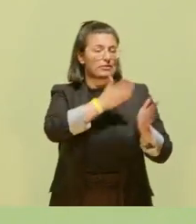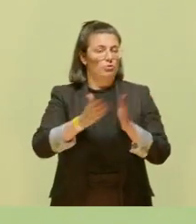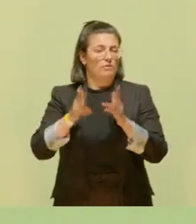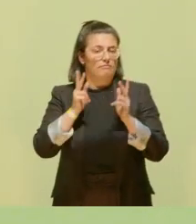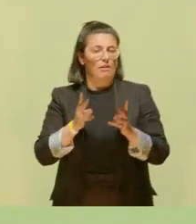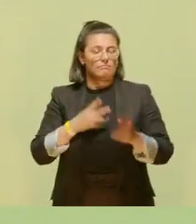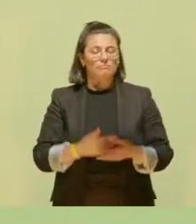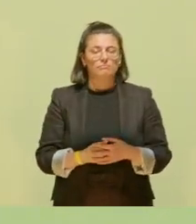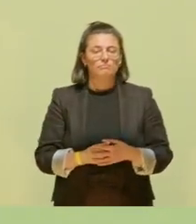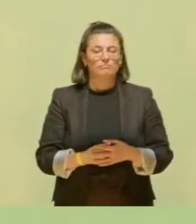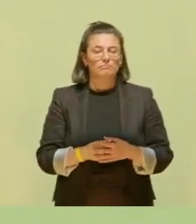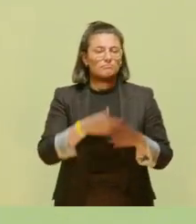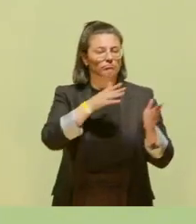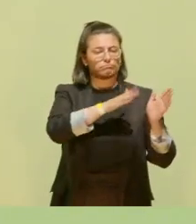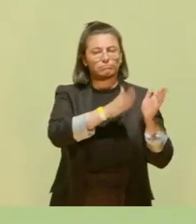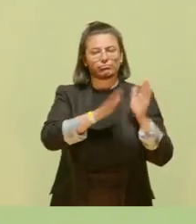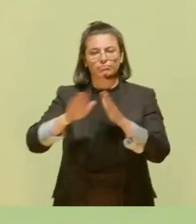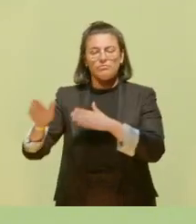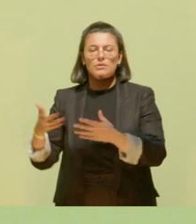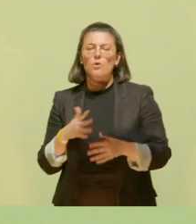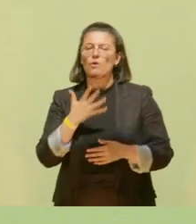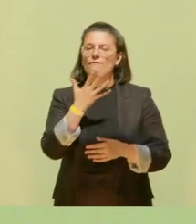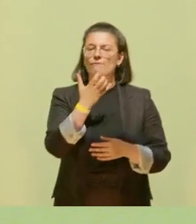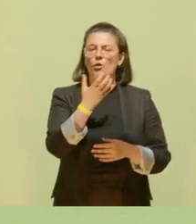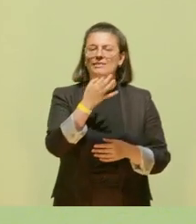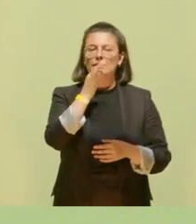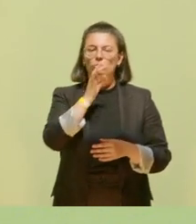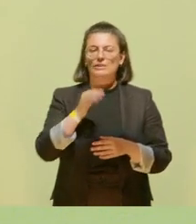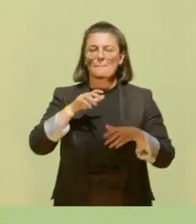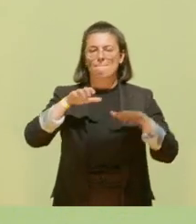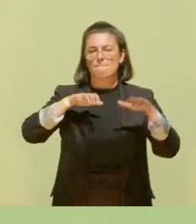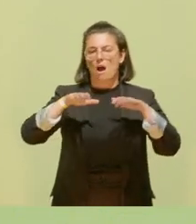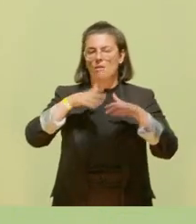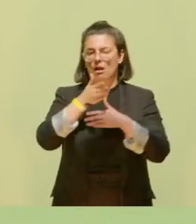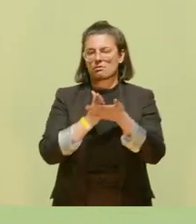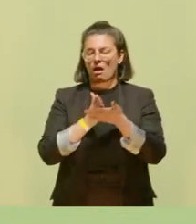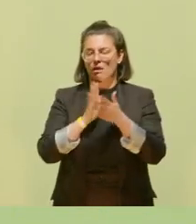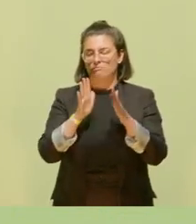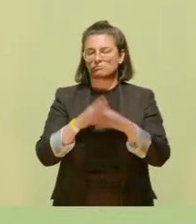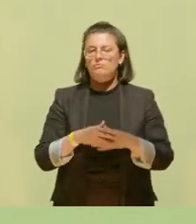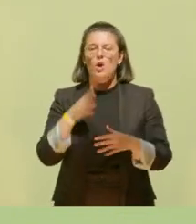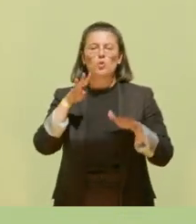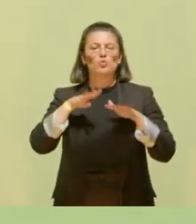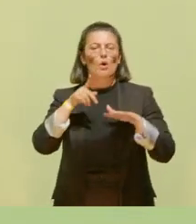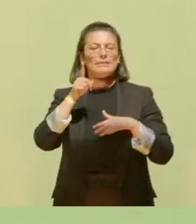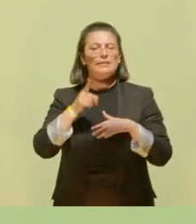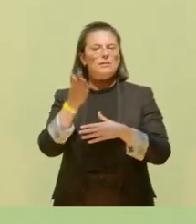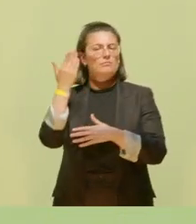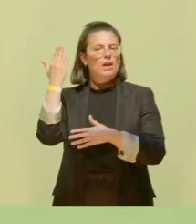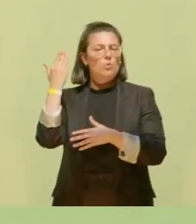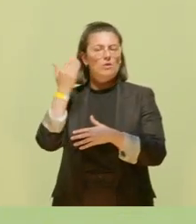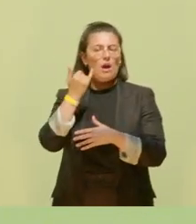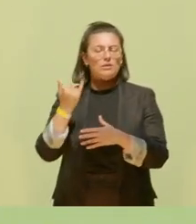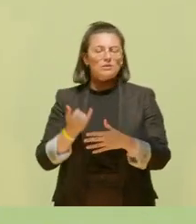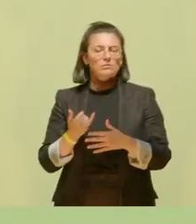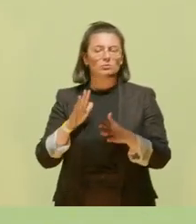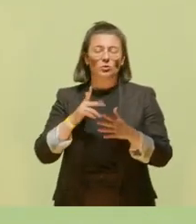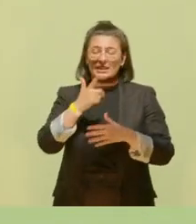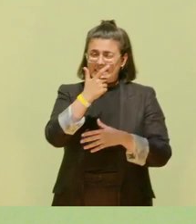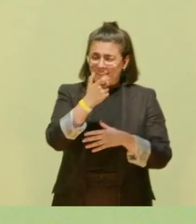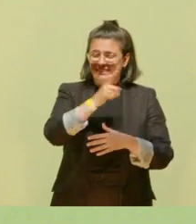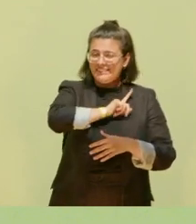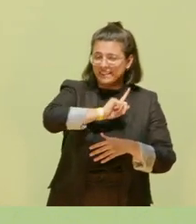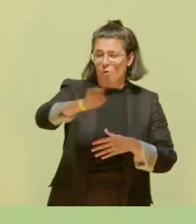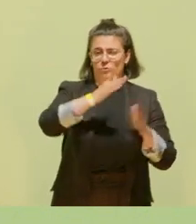und die haben rund einen Marktanteil von 50 Prozent aktuell. Mitte des 19. Jahrhunderts hatten wir noch 20.000